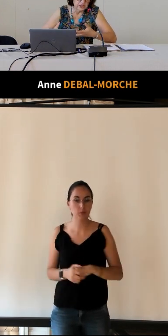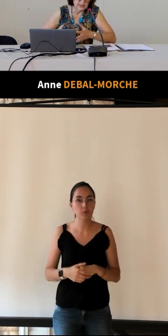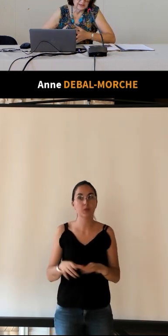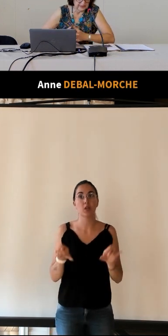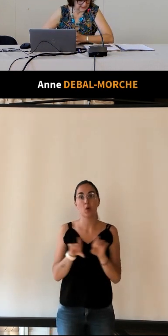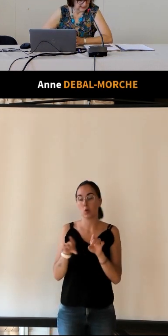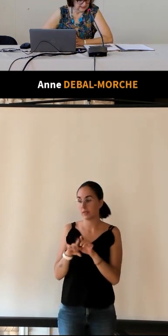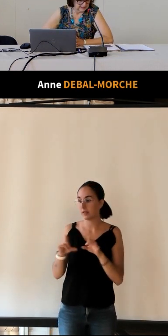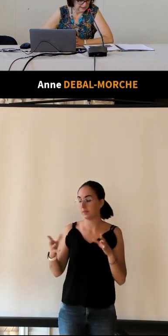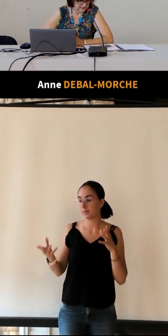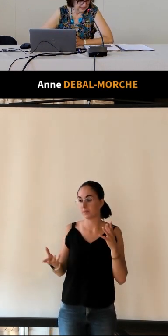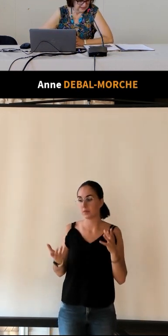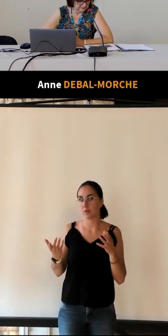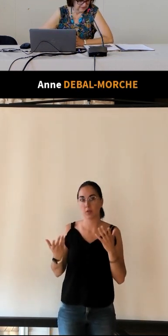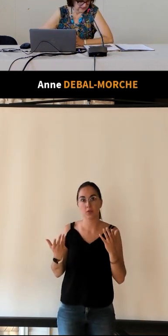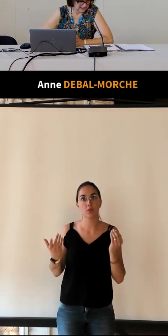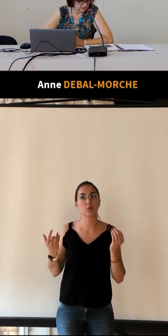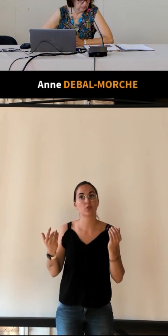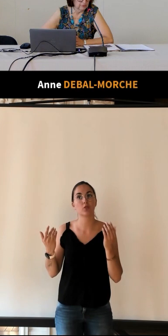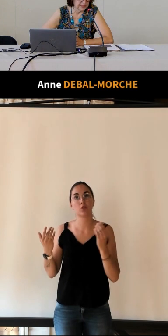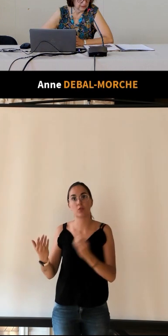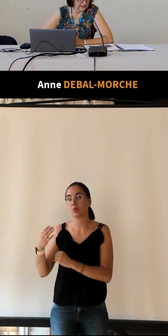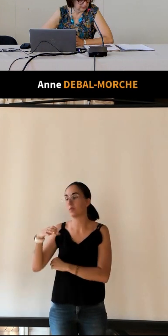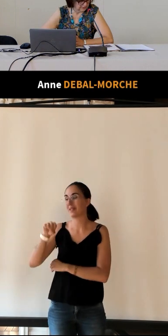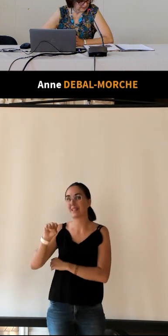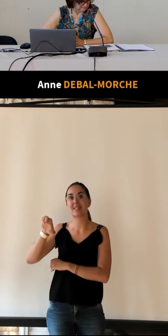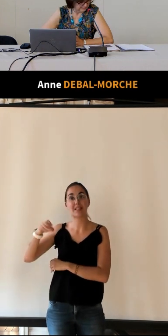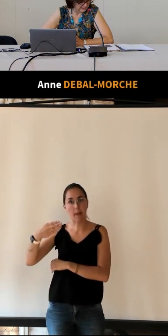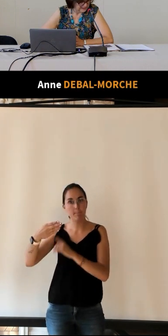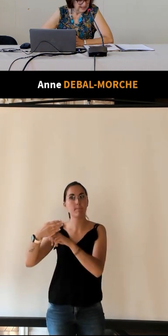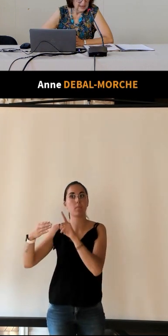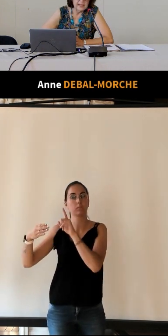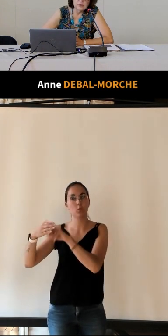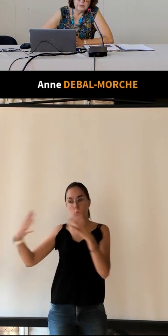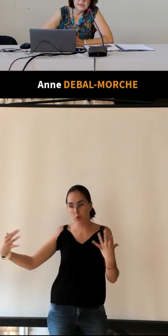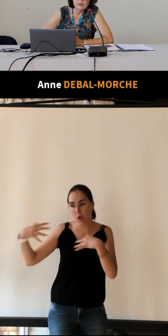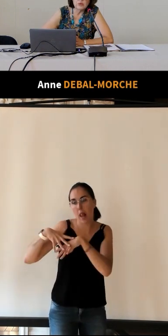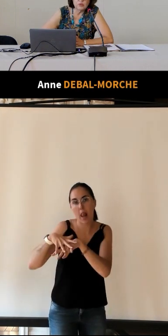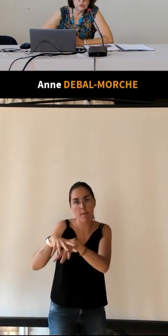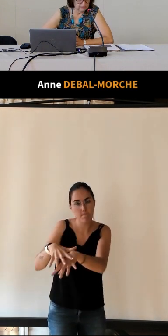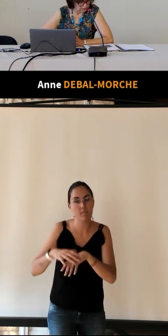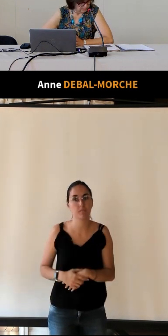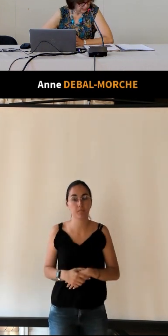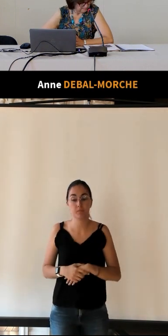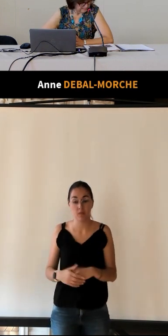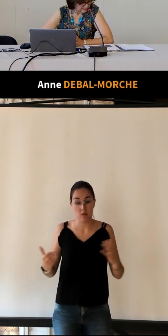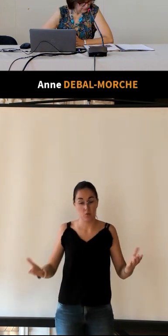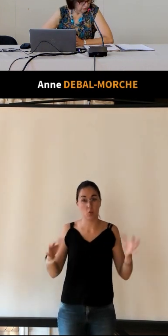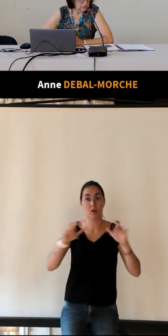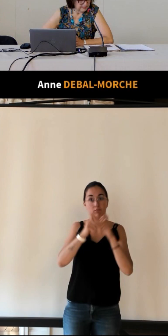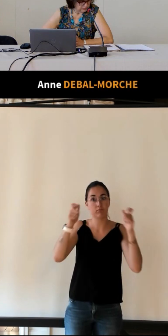synergie avec la SEM Vinci concernant les congrès elle est composée de 12 membres